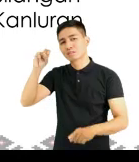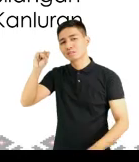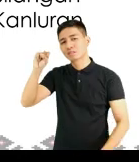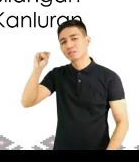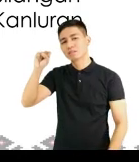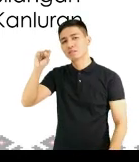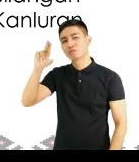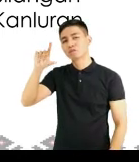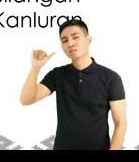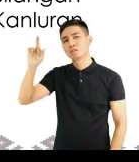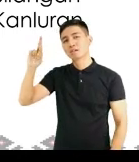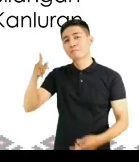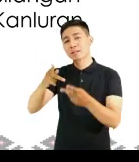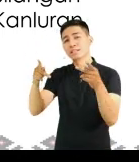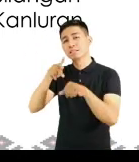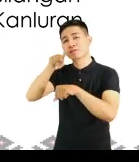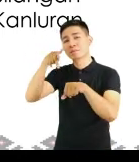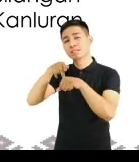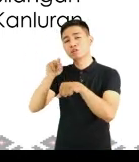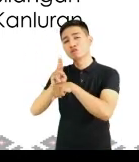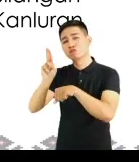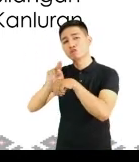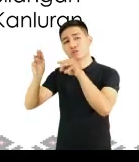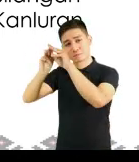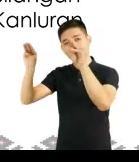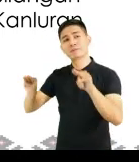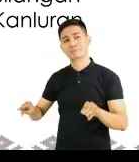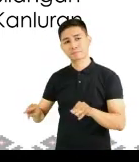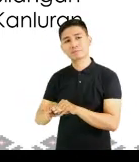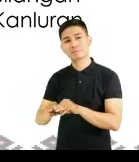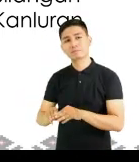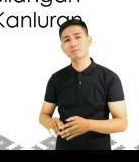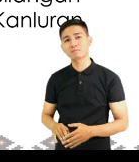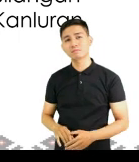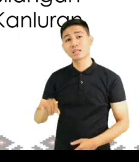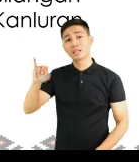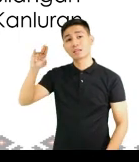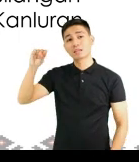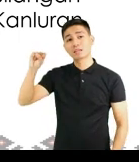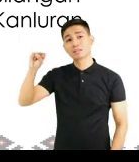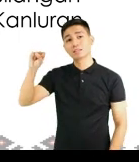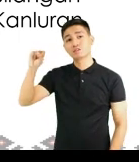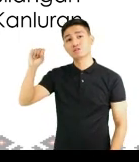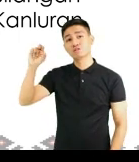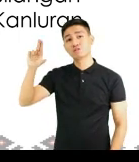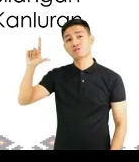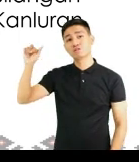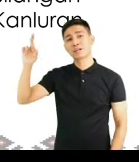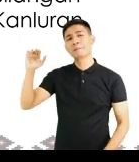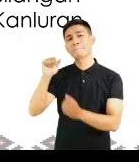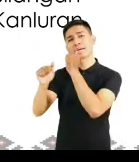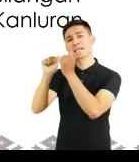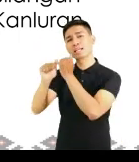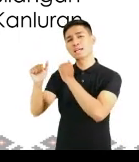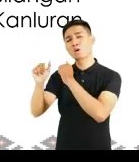Tukuyin ang lokasyong insular ng Pilipinas. Gamitin ang mapa. Ang lokasyong insular ng Pilipinas ay